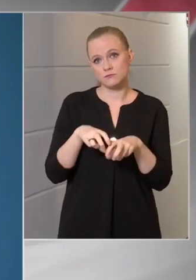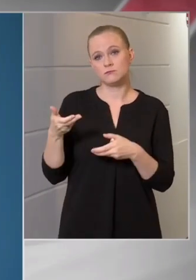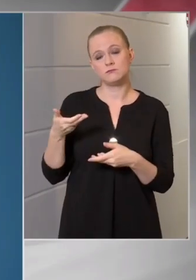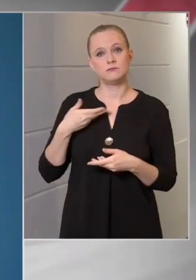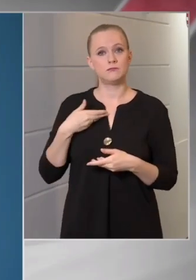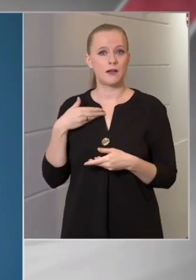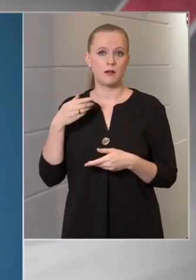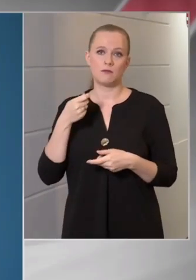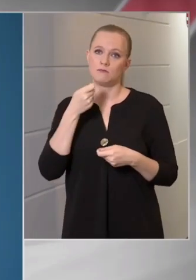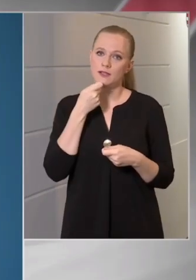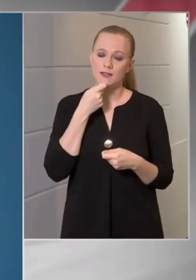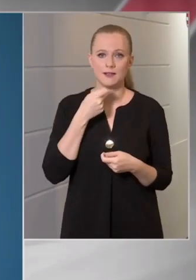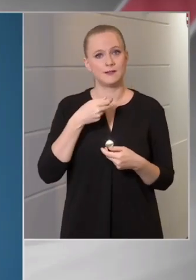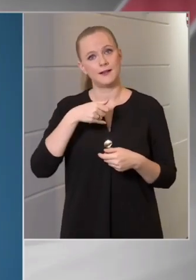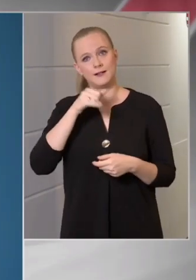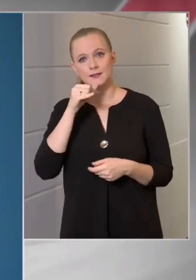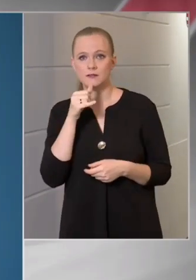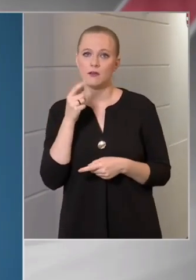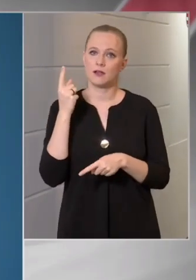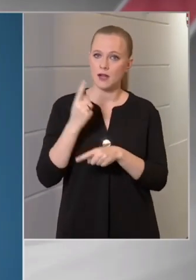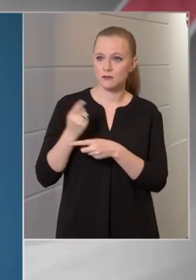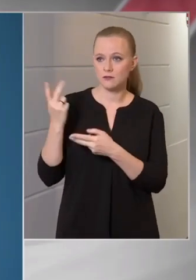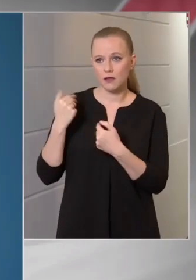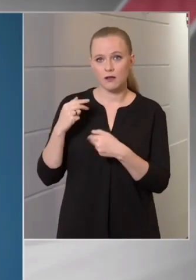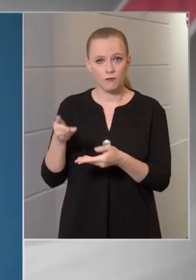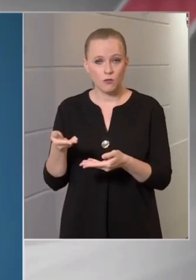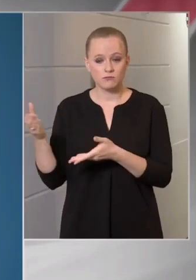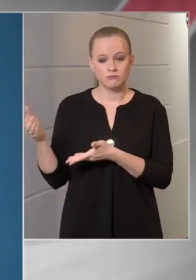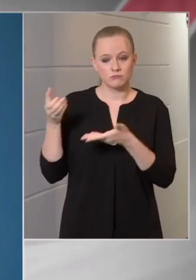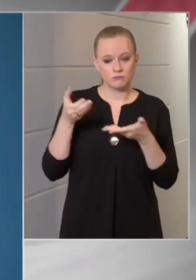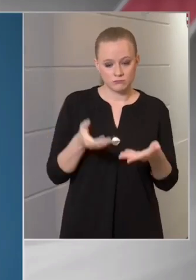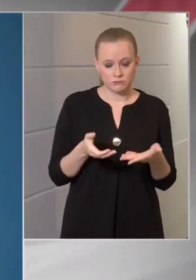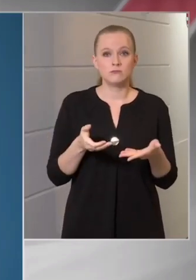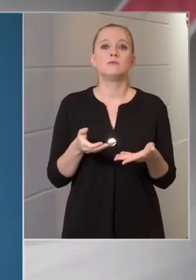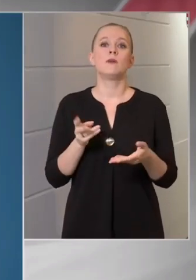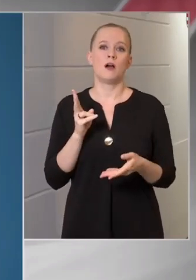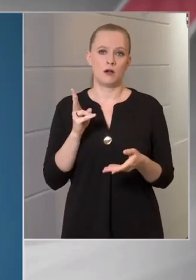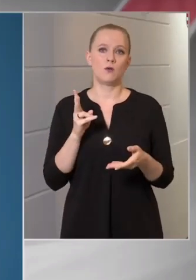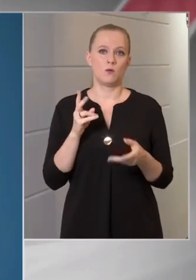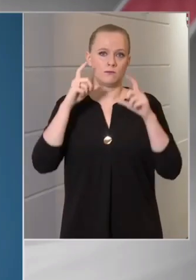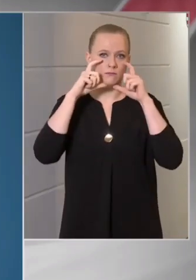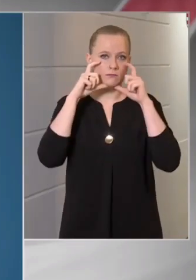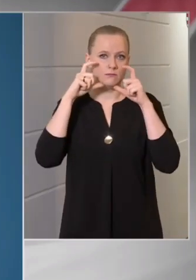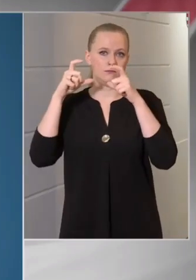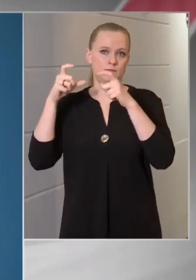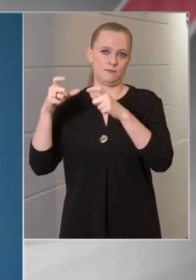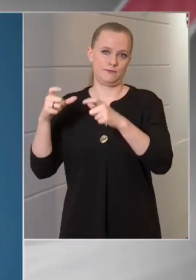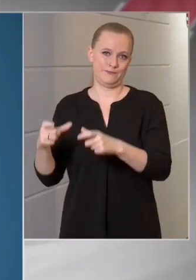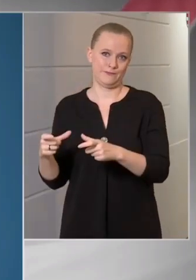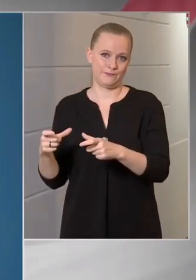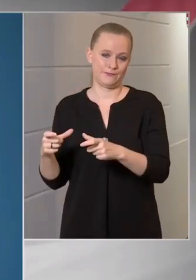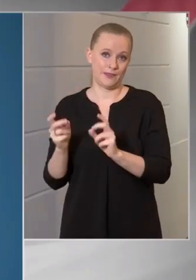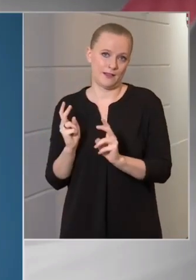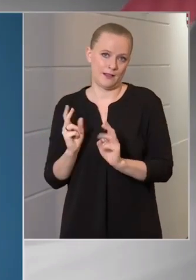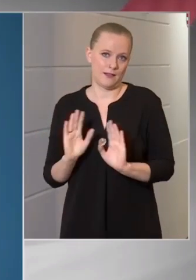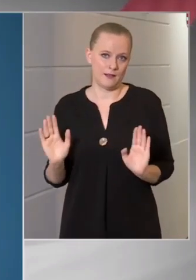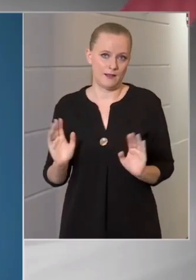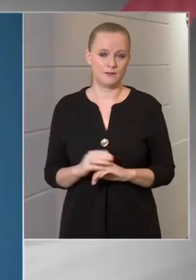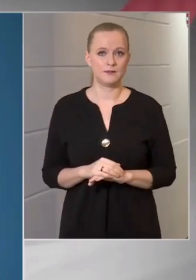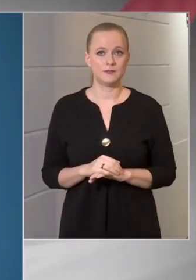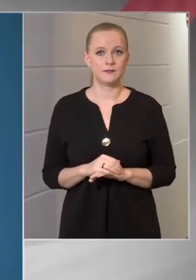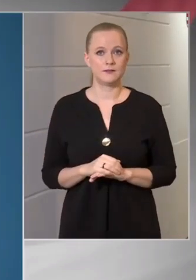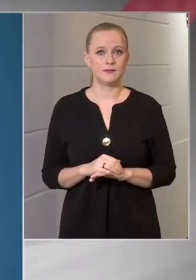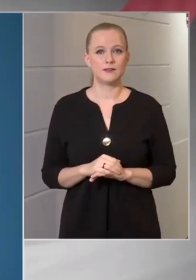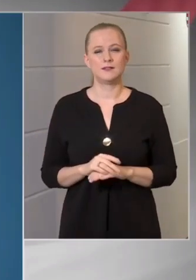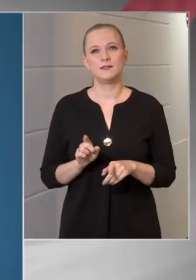az ételt, italt, a rendelésünket, akkor természetesen levesszük magunkról a maszkot. De hogy